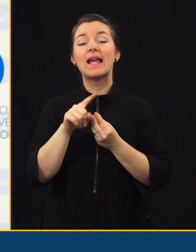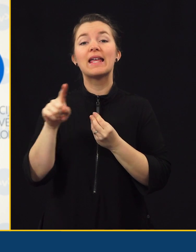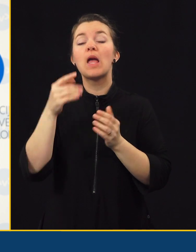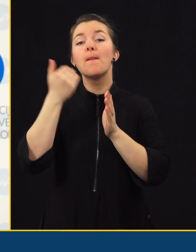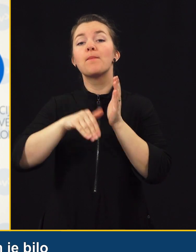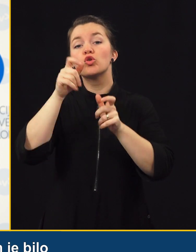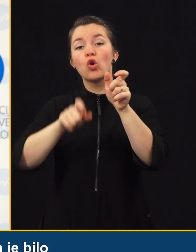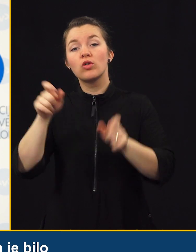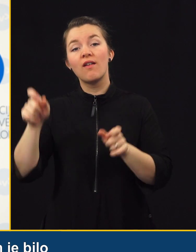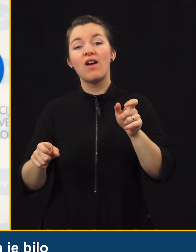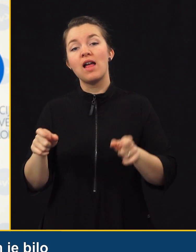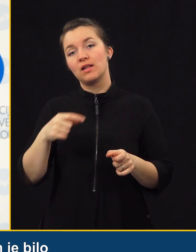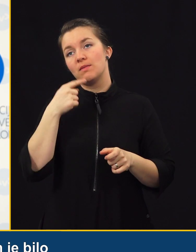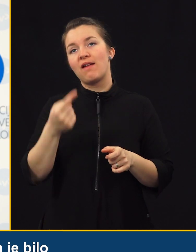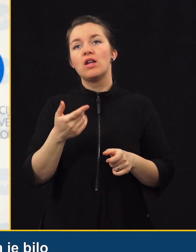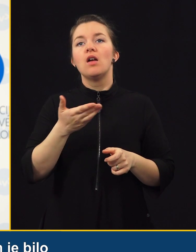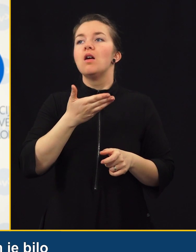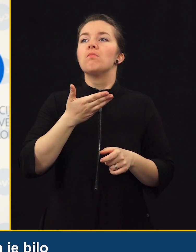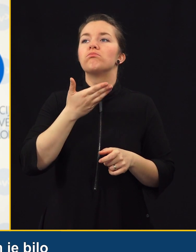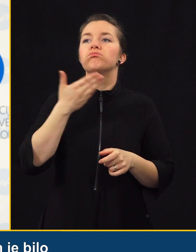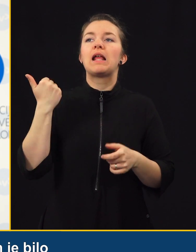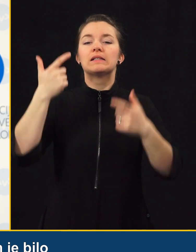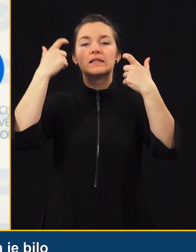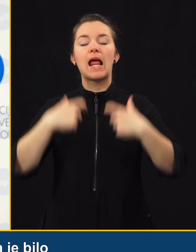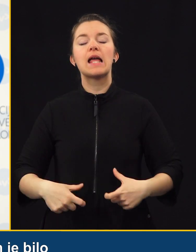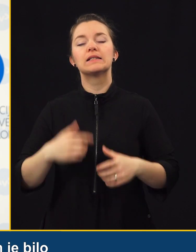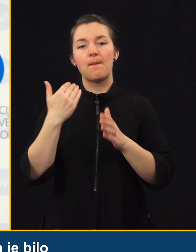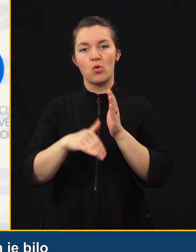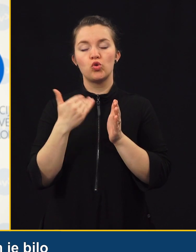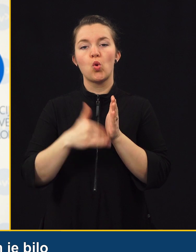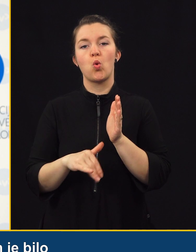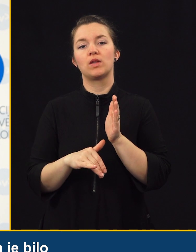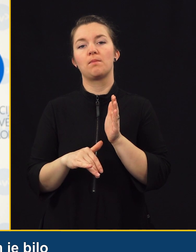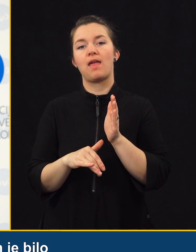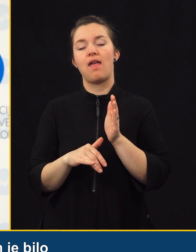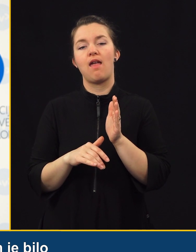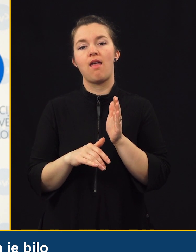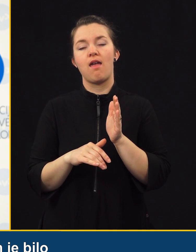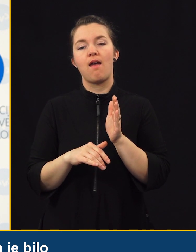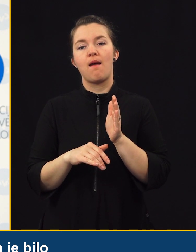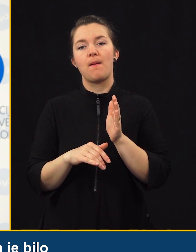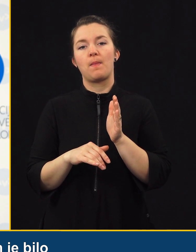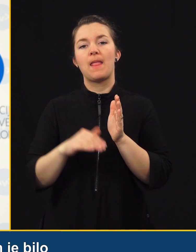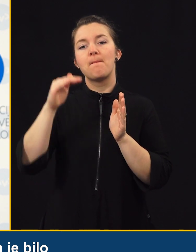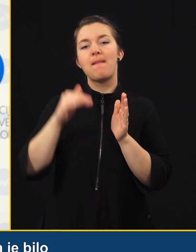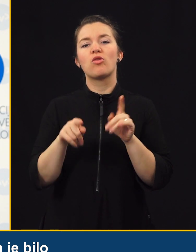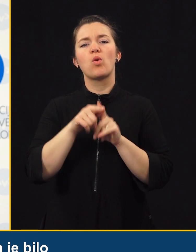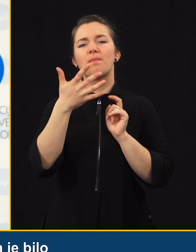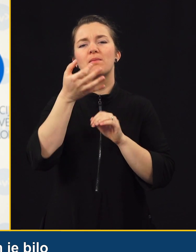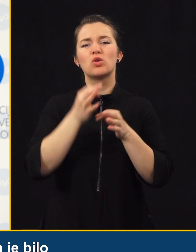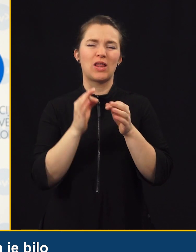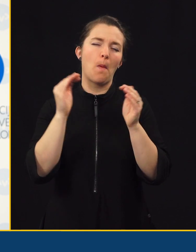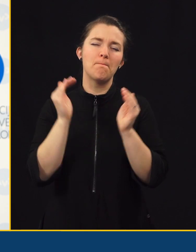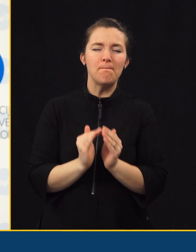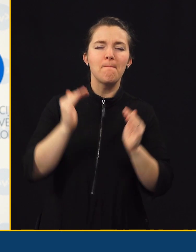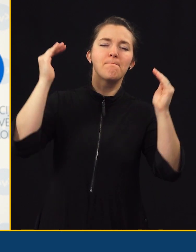poškodovanjih je slabih 5%